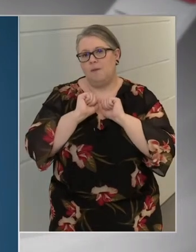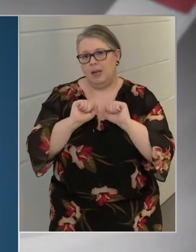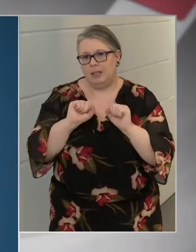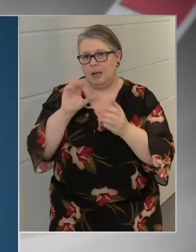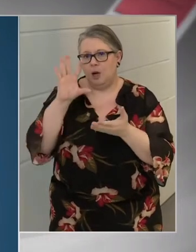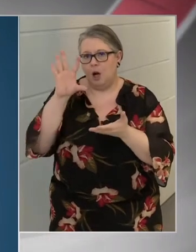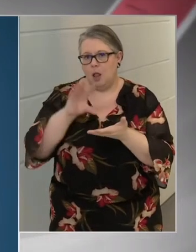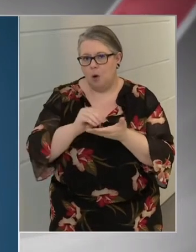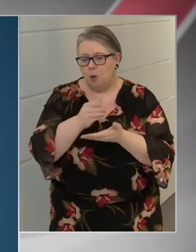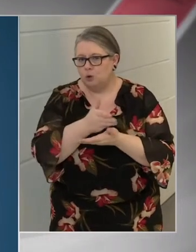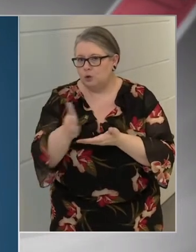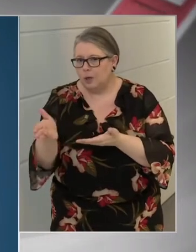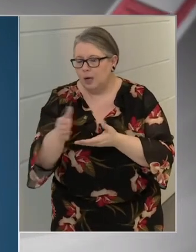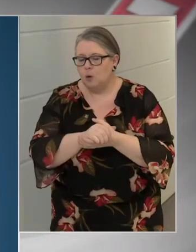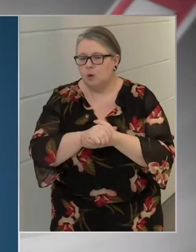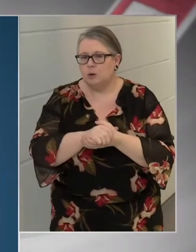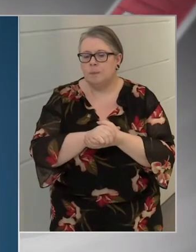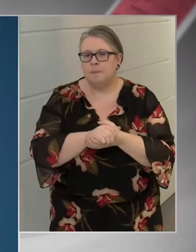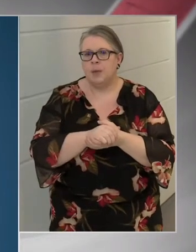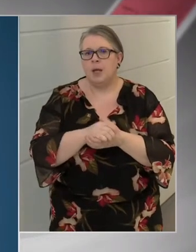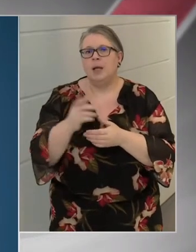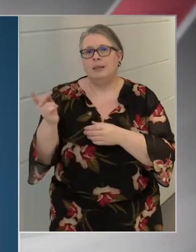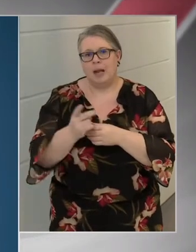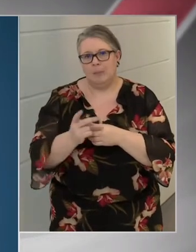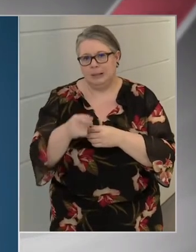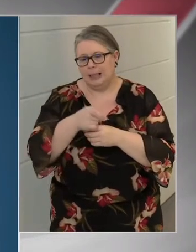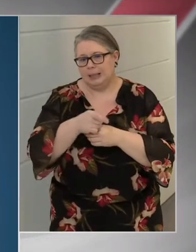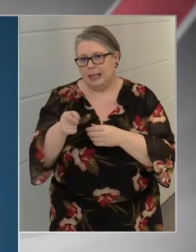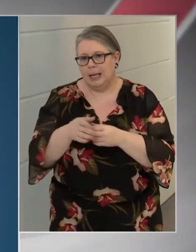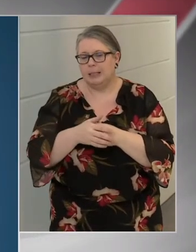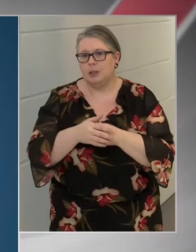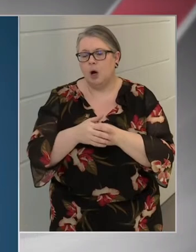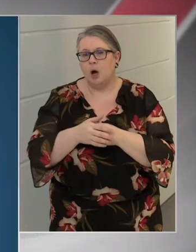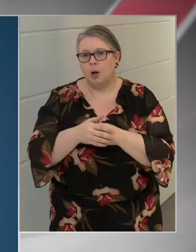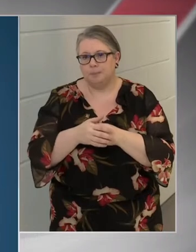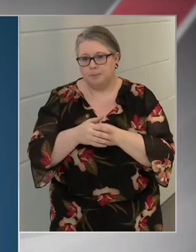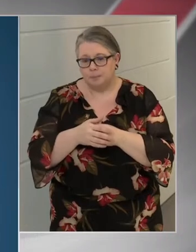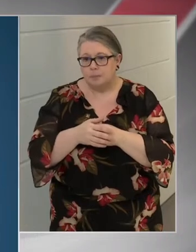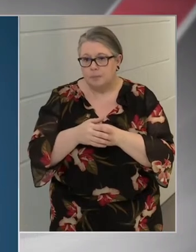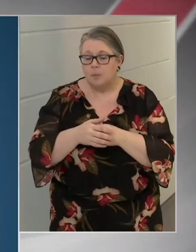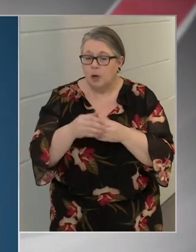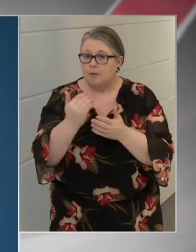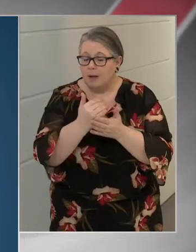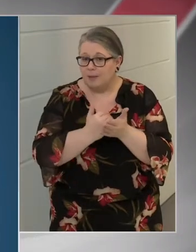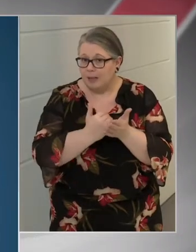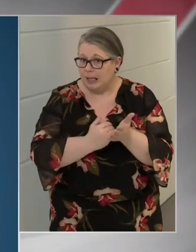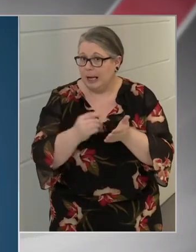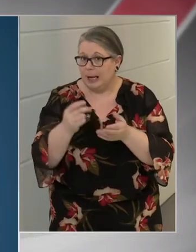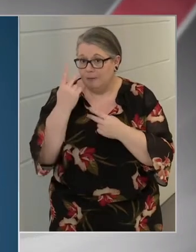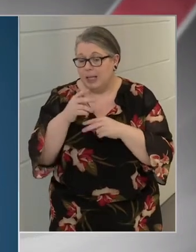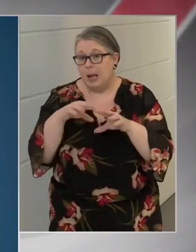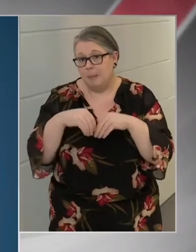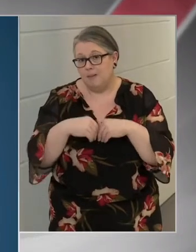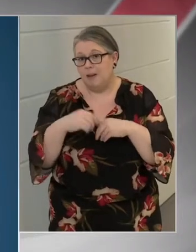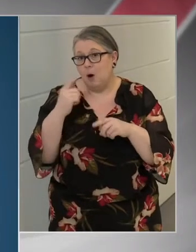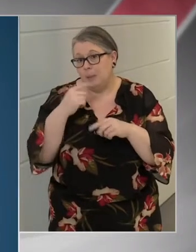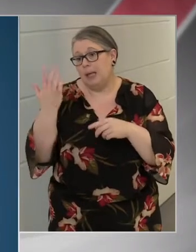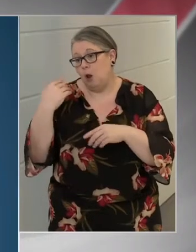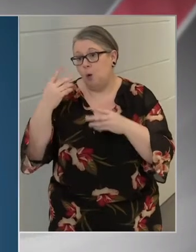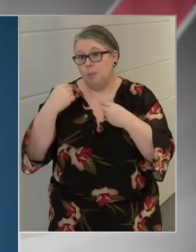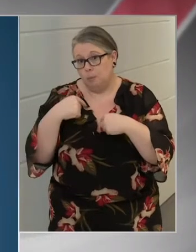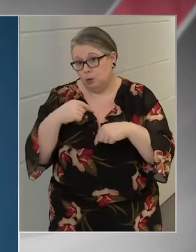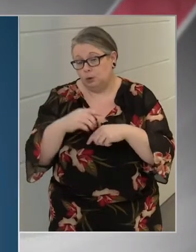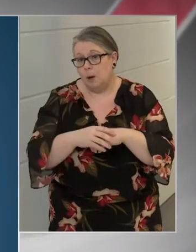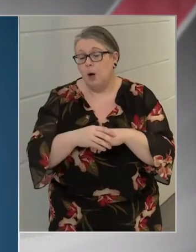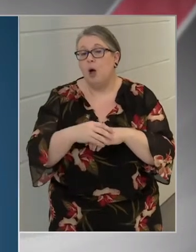a lakosságot. Természetesen ezeket a kautélákat figyelembe véve, amit mondtam, az